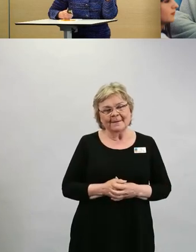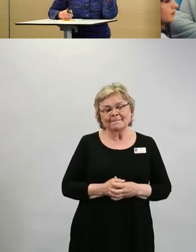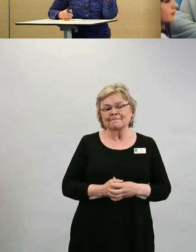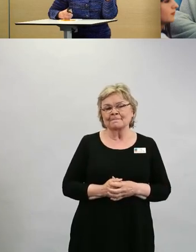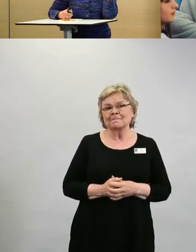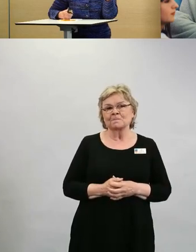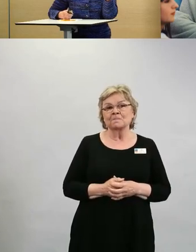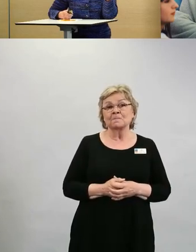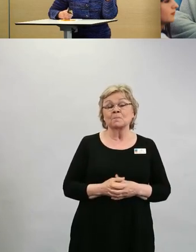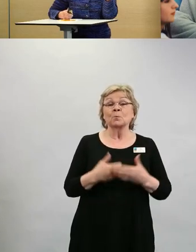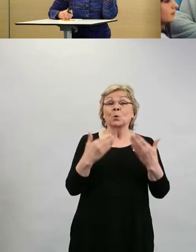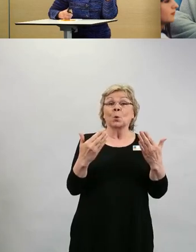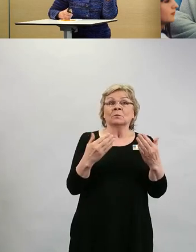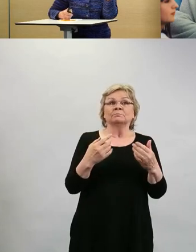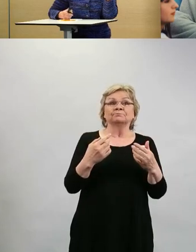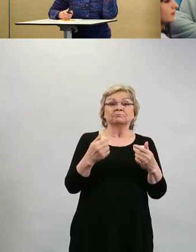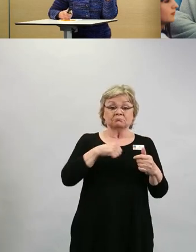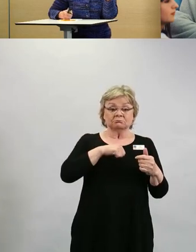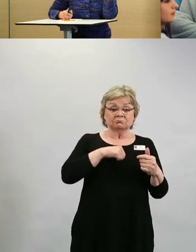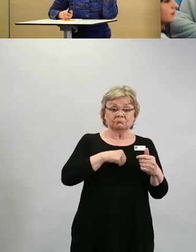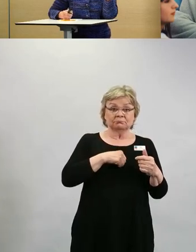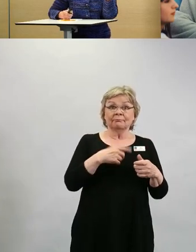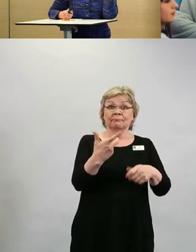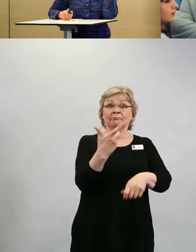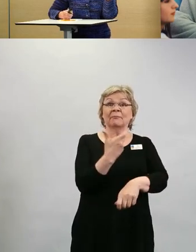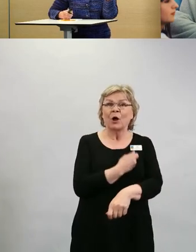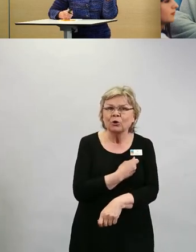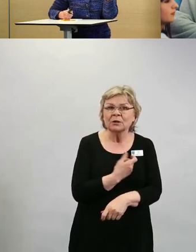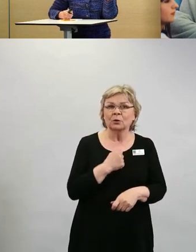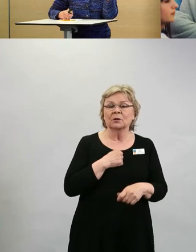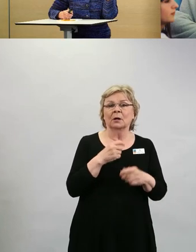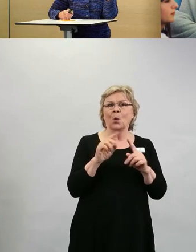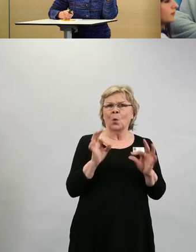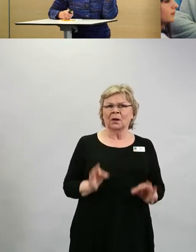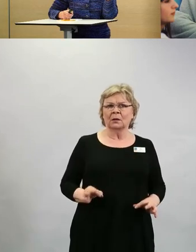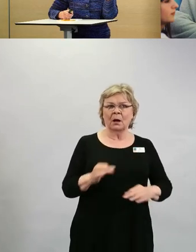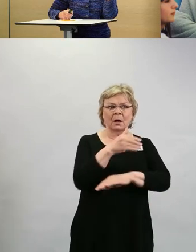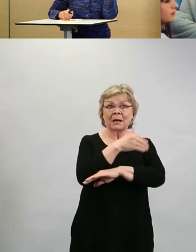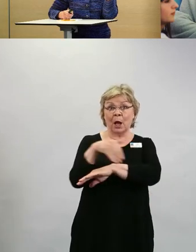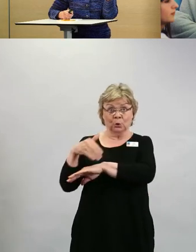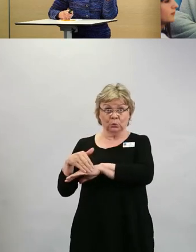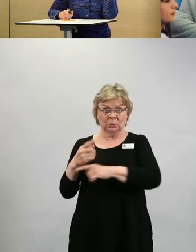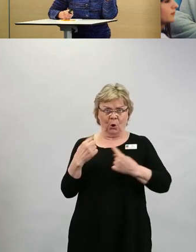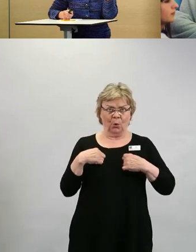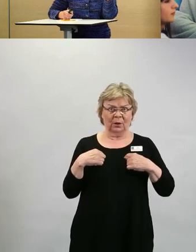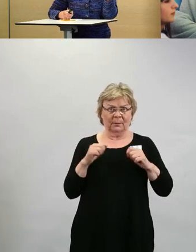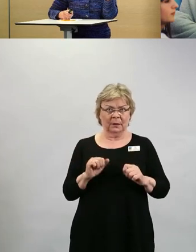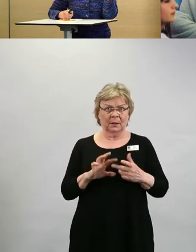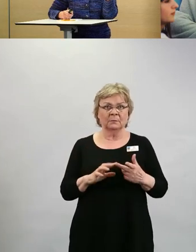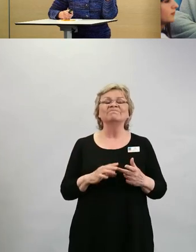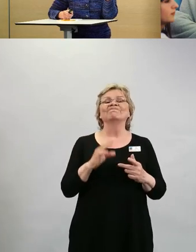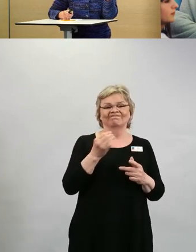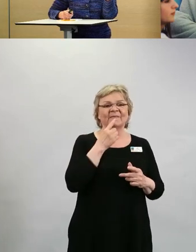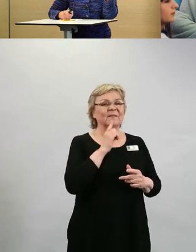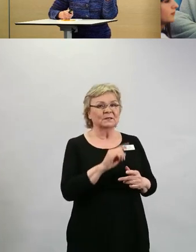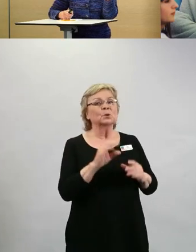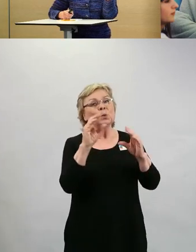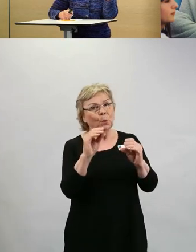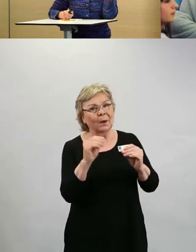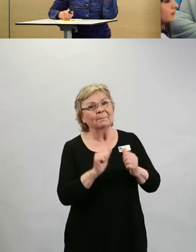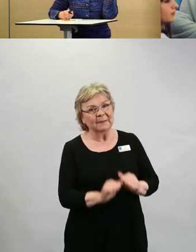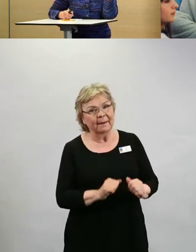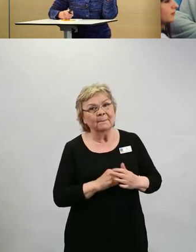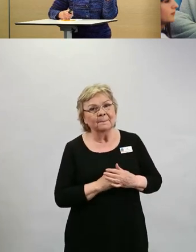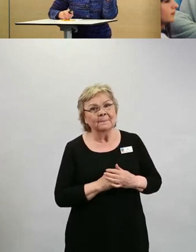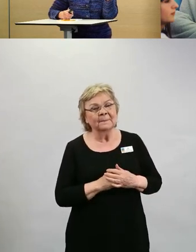Jos otan rokotteen, pitääkö rajoituksia silti noudattaa? Vastaus on kyllä. Me annetaan erillisiä ohjeita